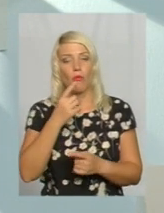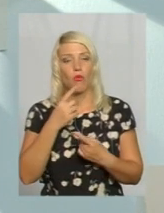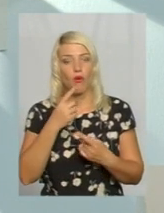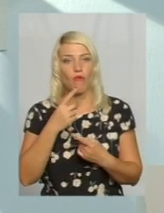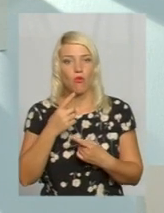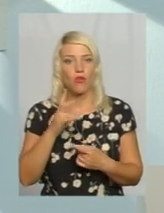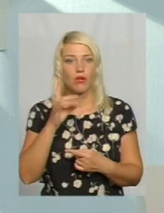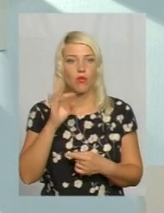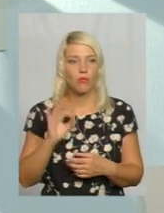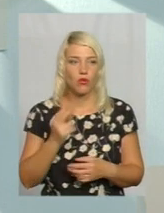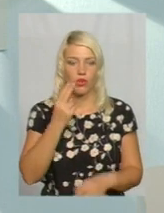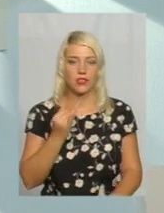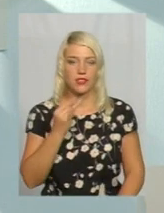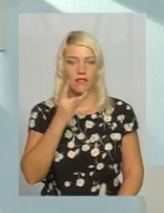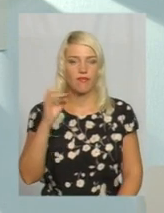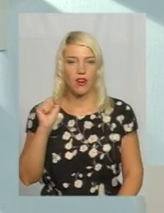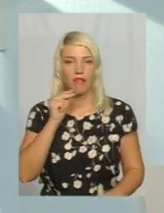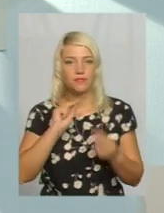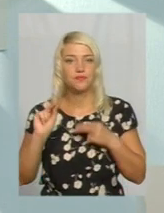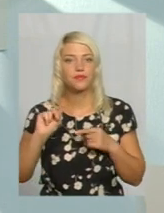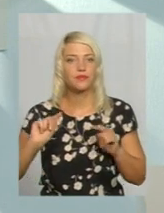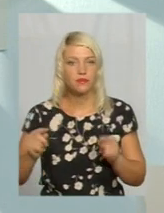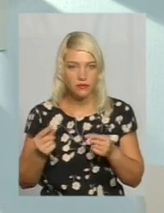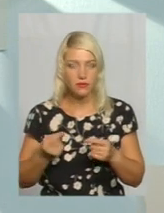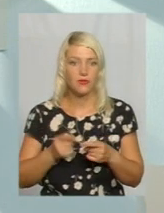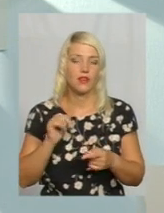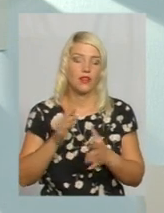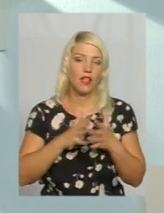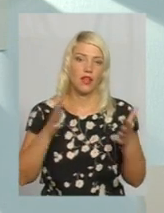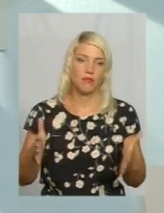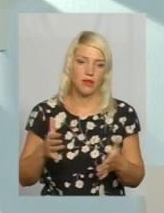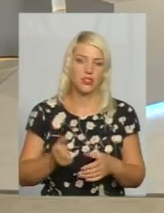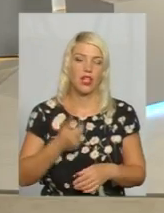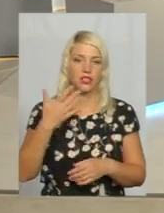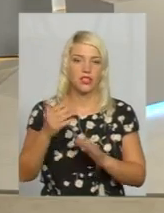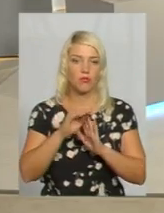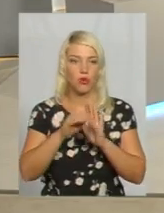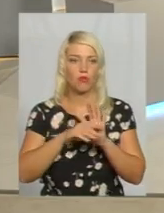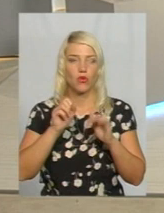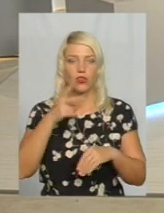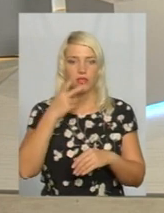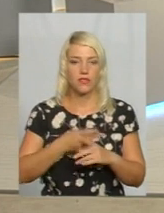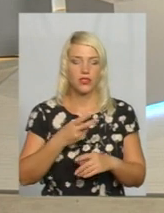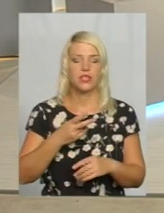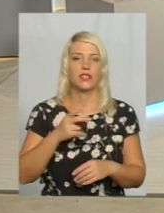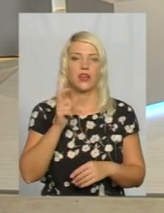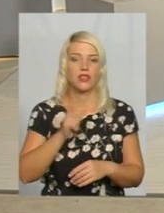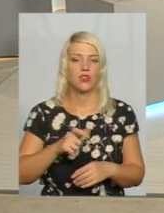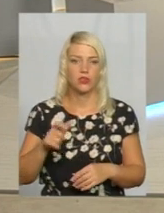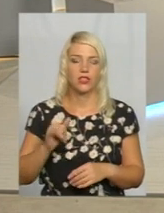переваги цифрового мовлення. Сьогодні найбільшу кількість програм можуть переглядати жителі Хмельницького і